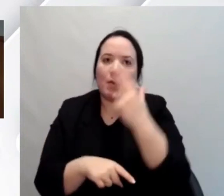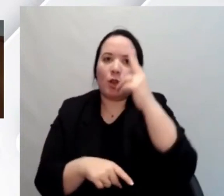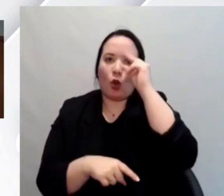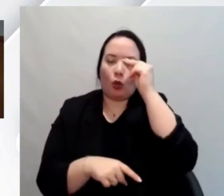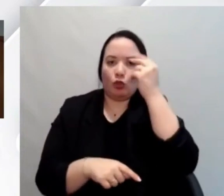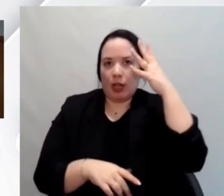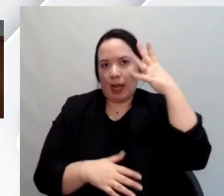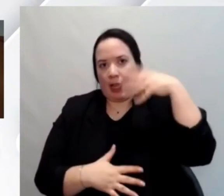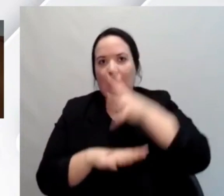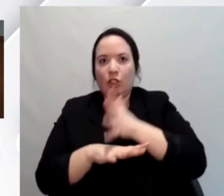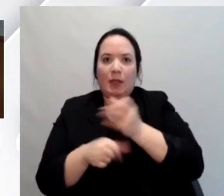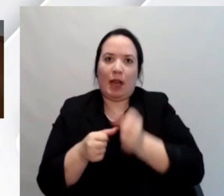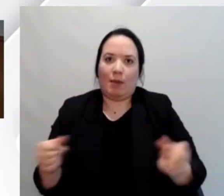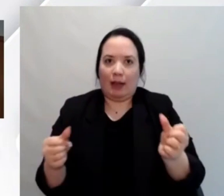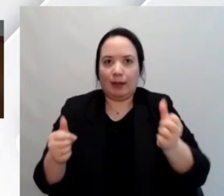grazie